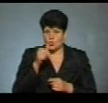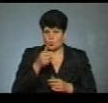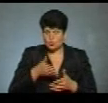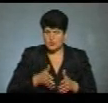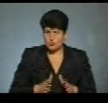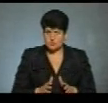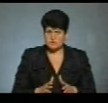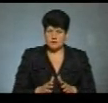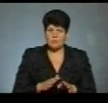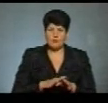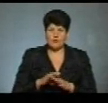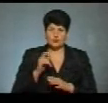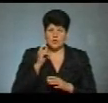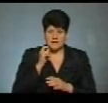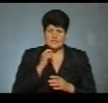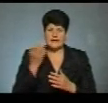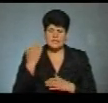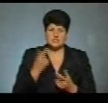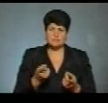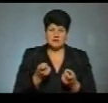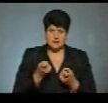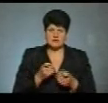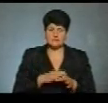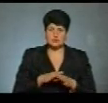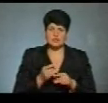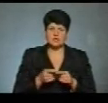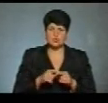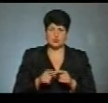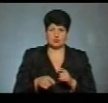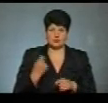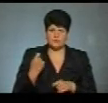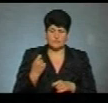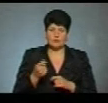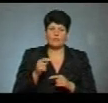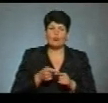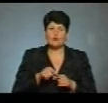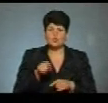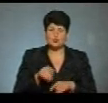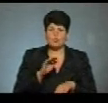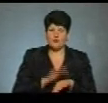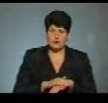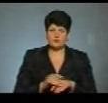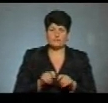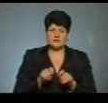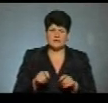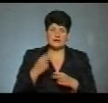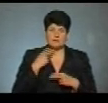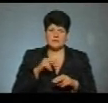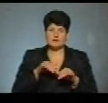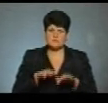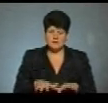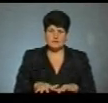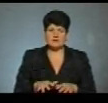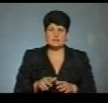Повнолітній із них раніше притягувався за скоєння аналогічного злочину. По даному факту порушено кримінальне провадження за